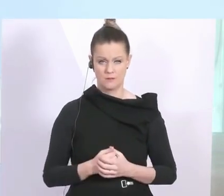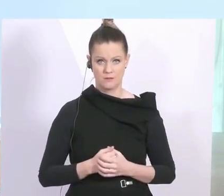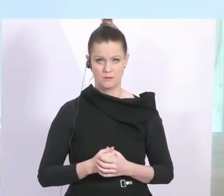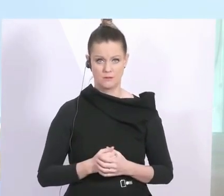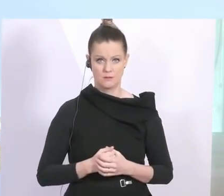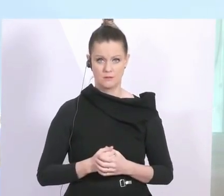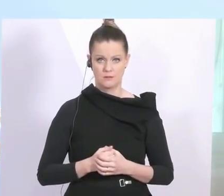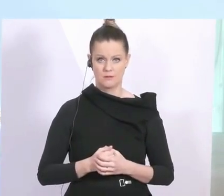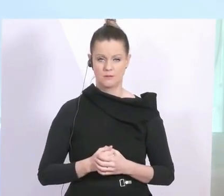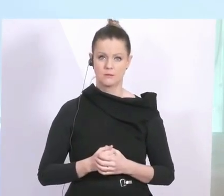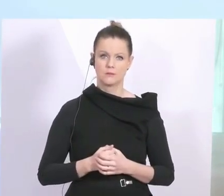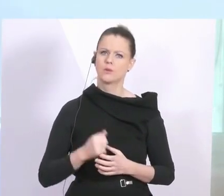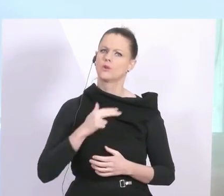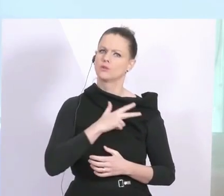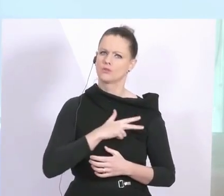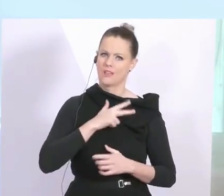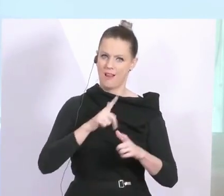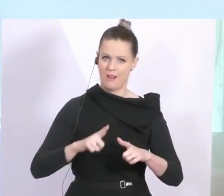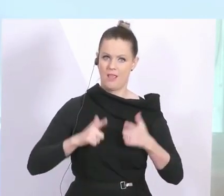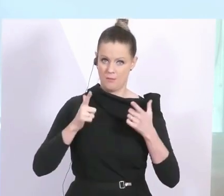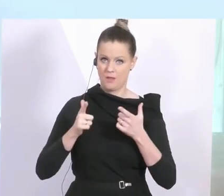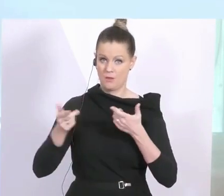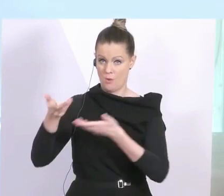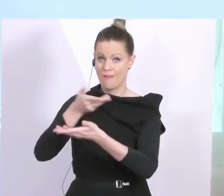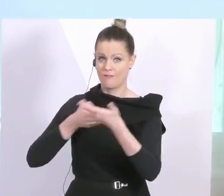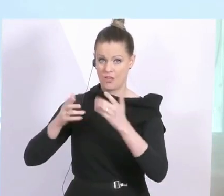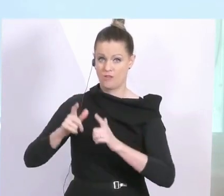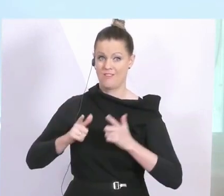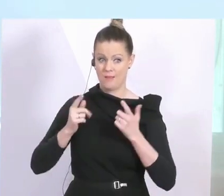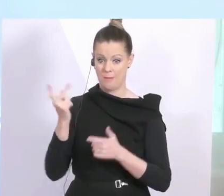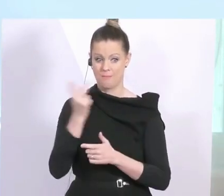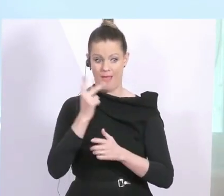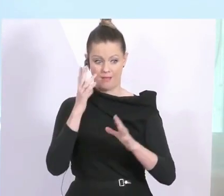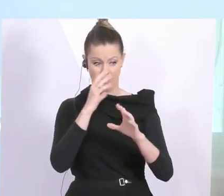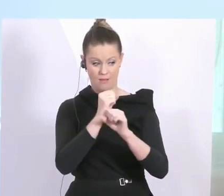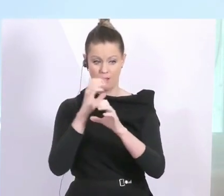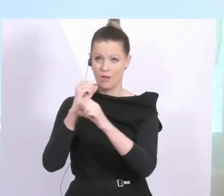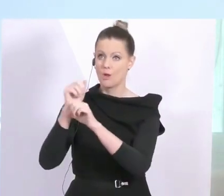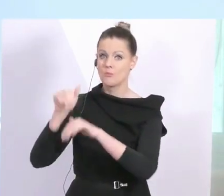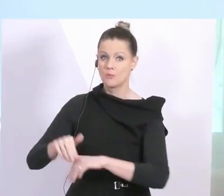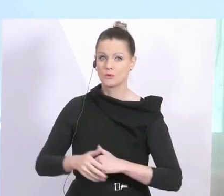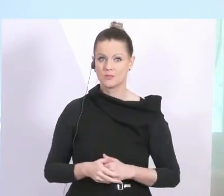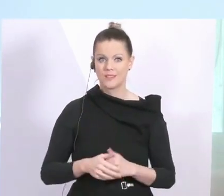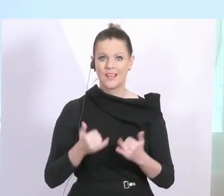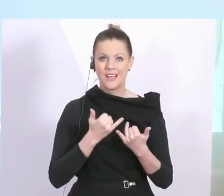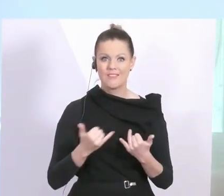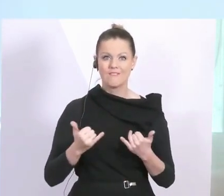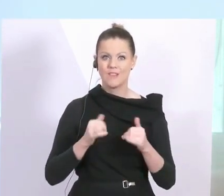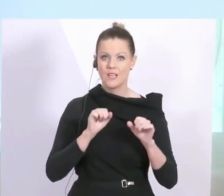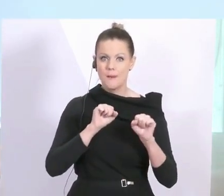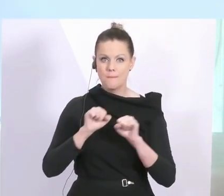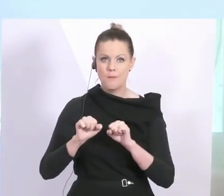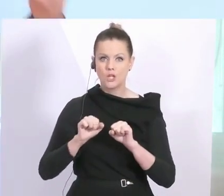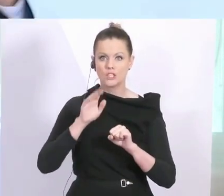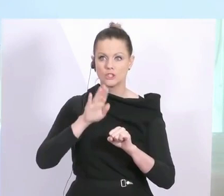was das soziale Leben betrifft, aber auch das wirtschaftliche, das müssen wir im Auge haben, wieder schrittweise hochzufahren,